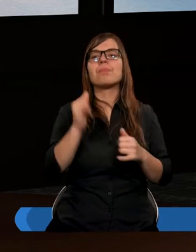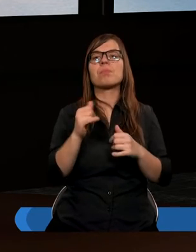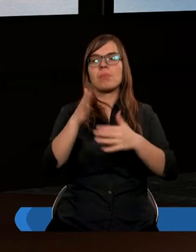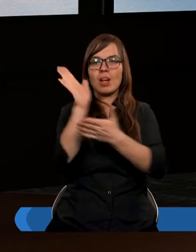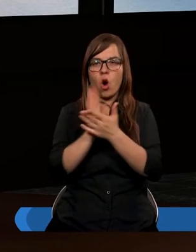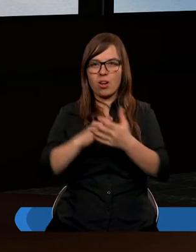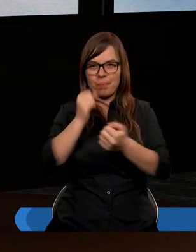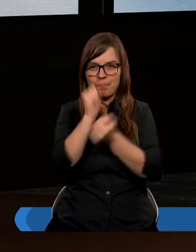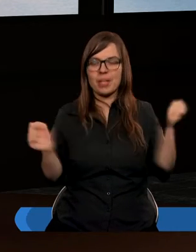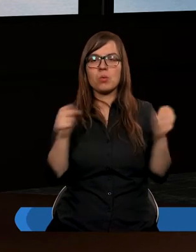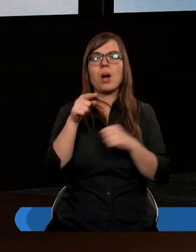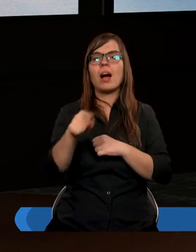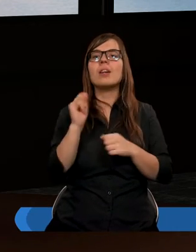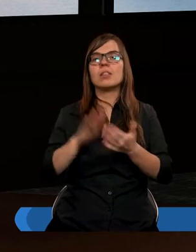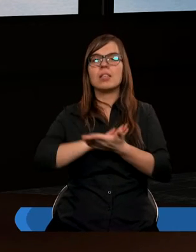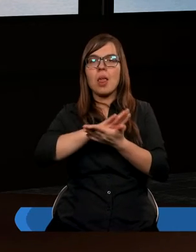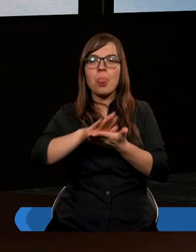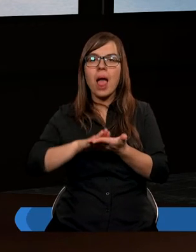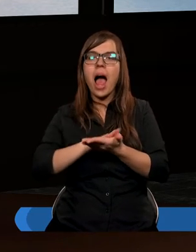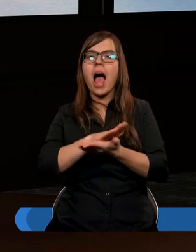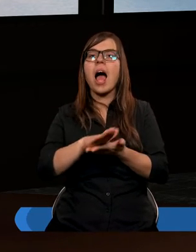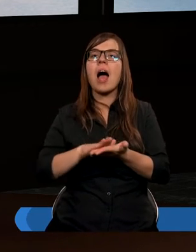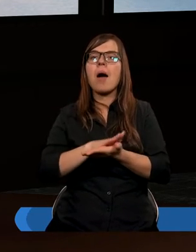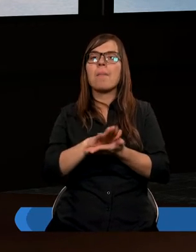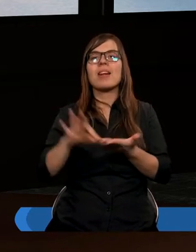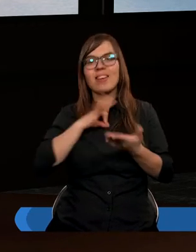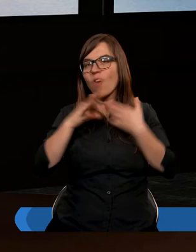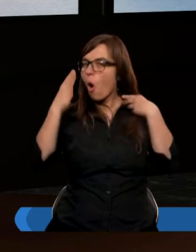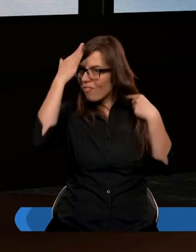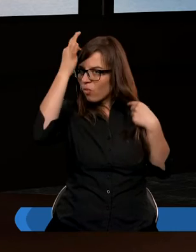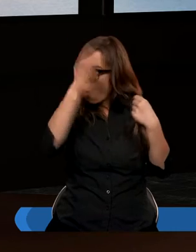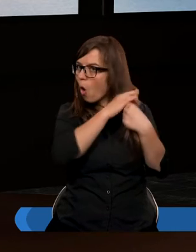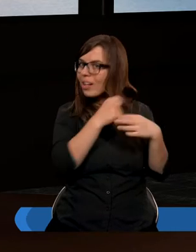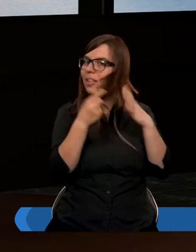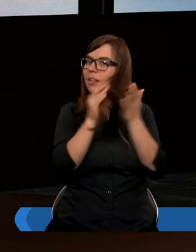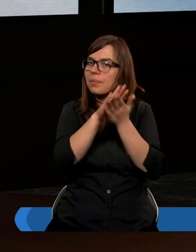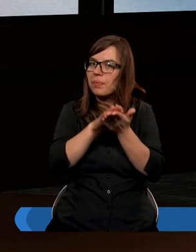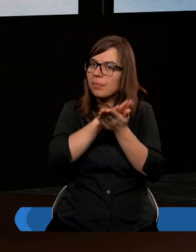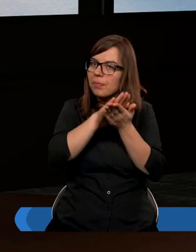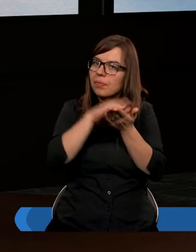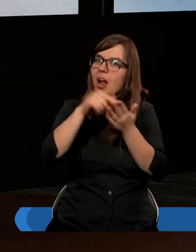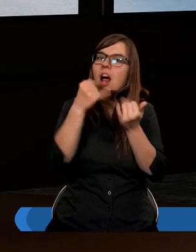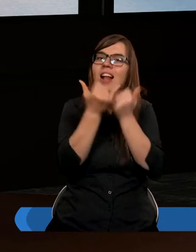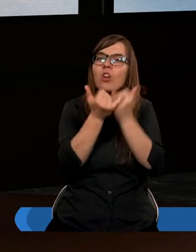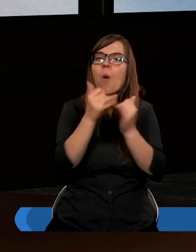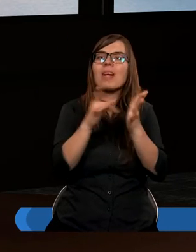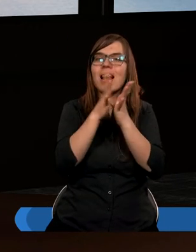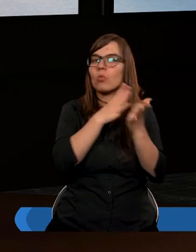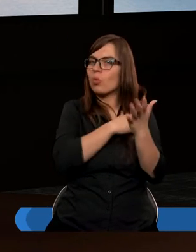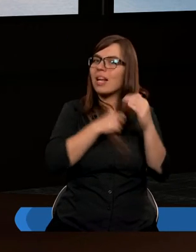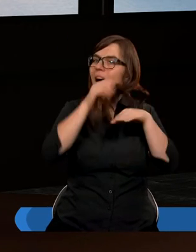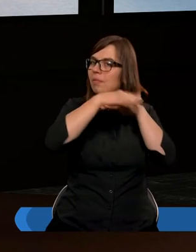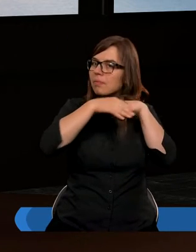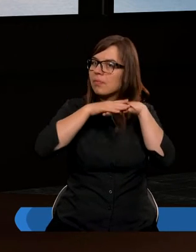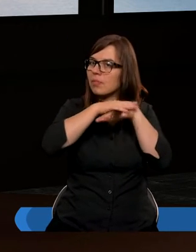rozbiła go i namaszczała swoimi włosami stopy Jezusa. Ta woń